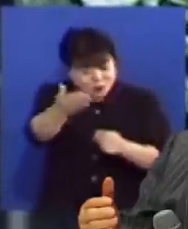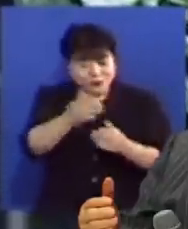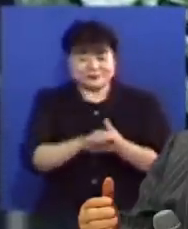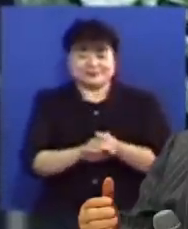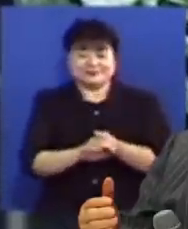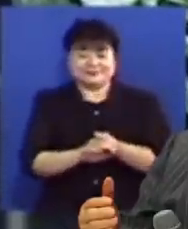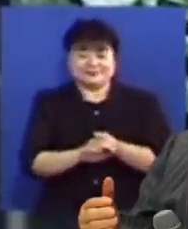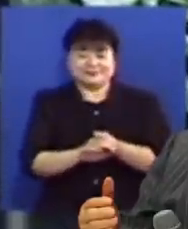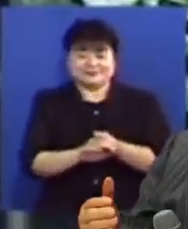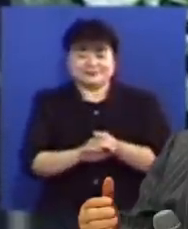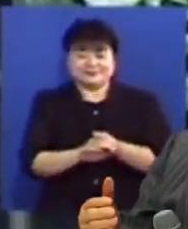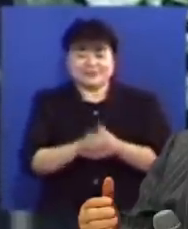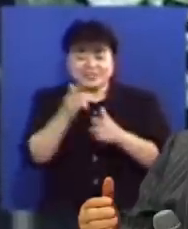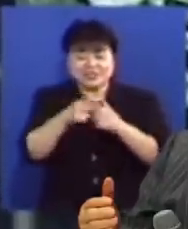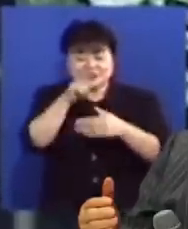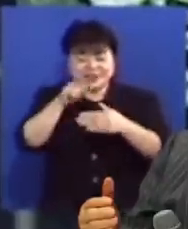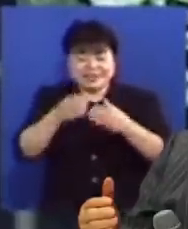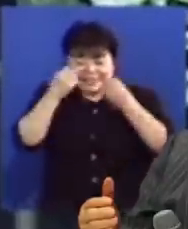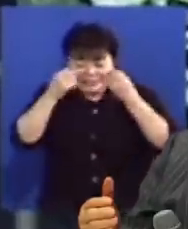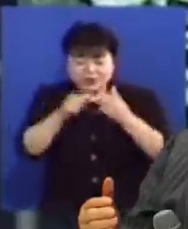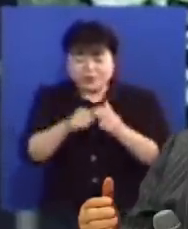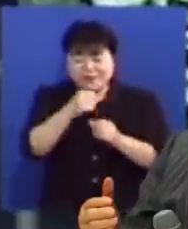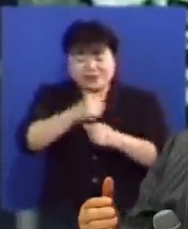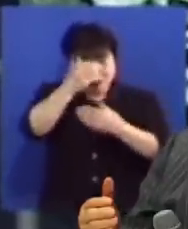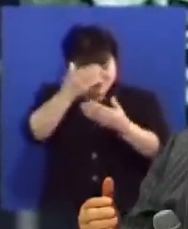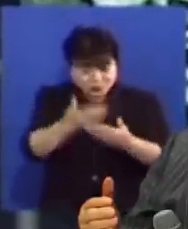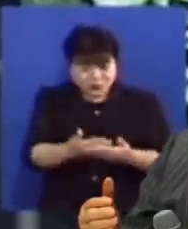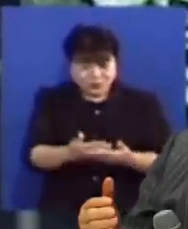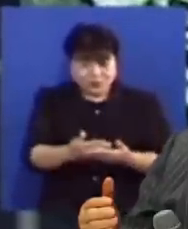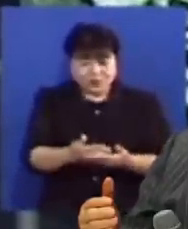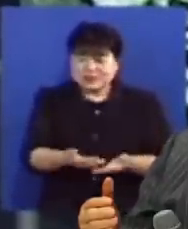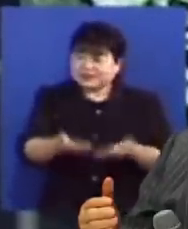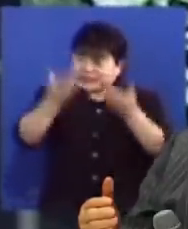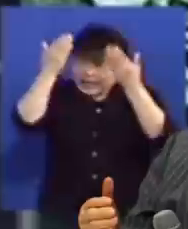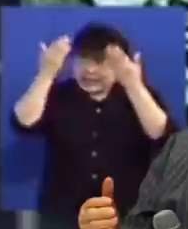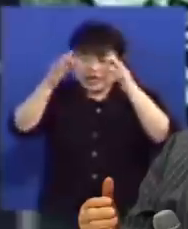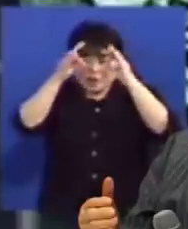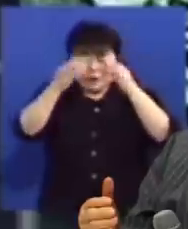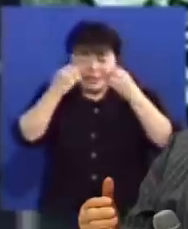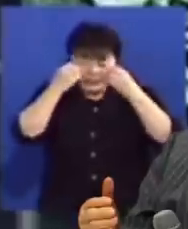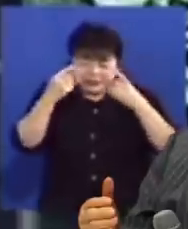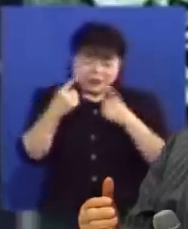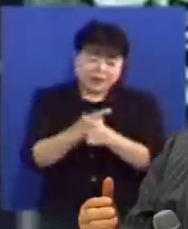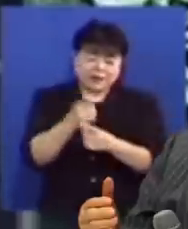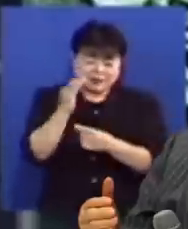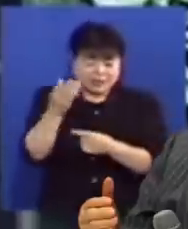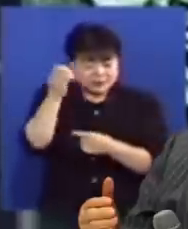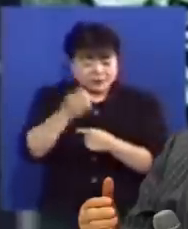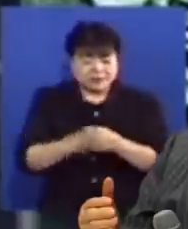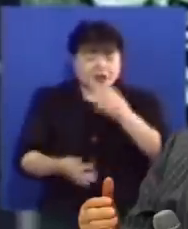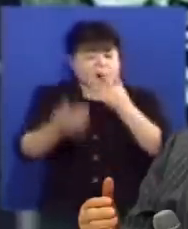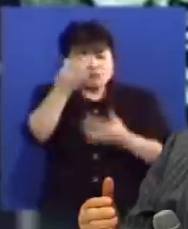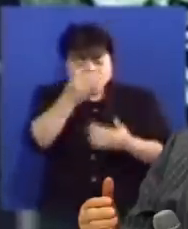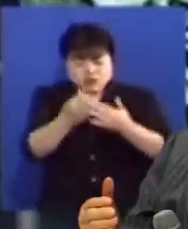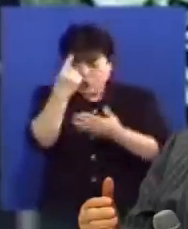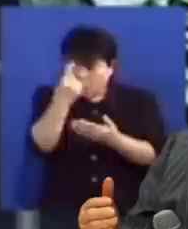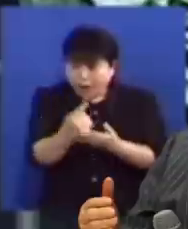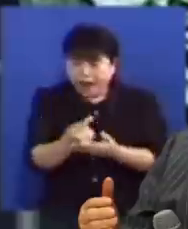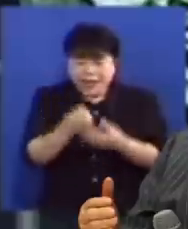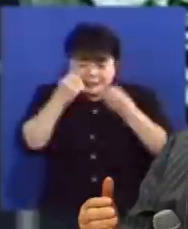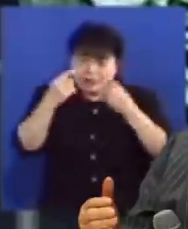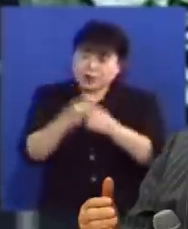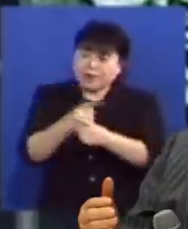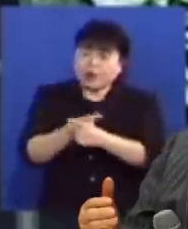누구든지 그리스도 안에 있으면 새로운 피조물이라 이젠 것은 지나갔으니 보라색의 시대에 어떠다 성령이 불이 와서 우리를